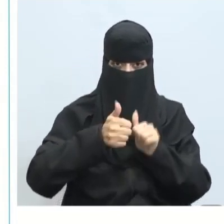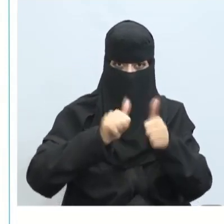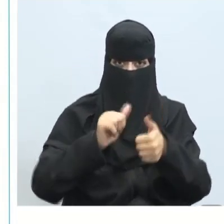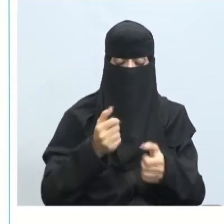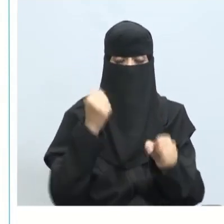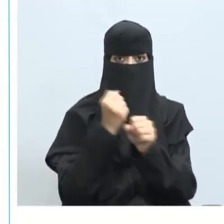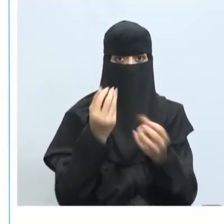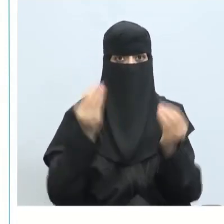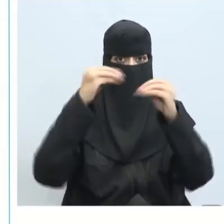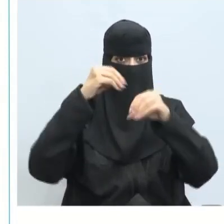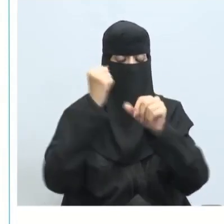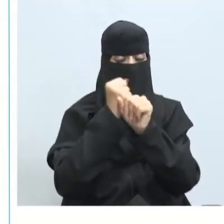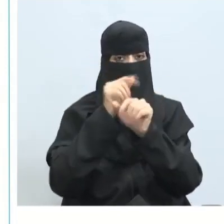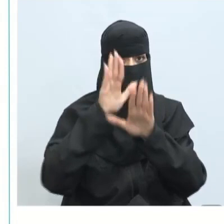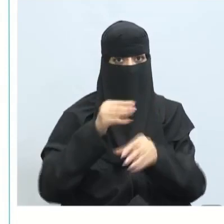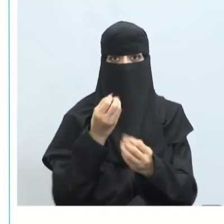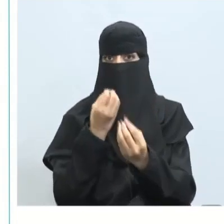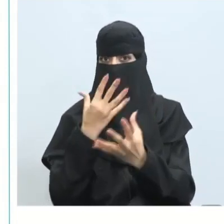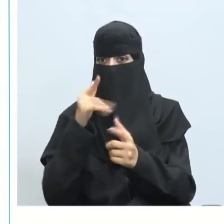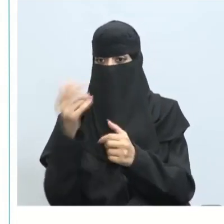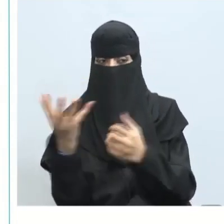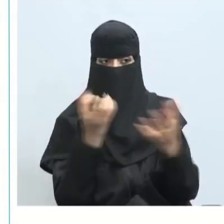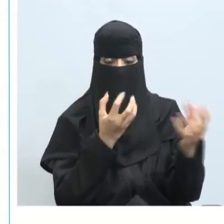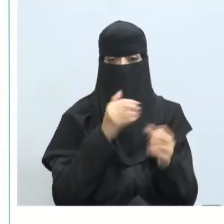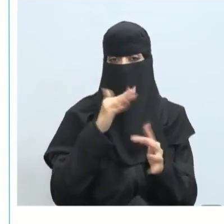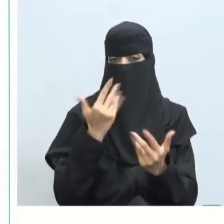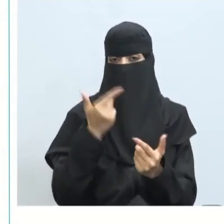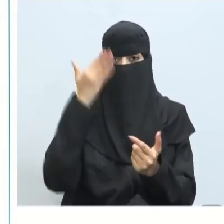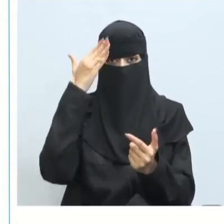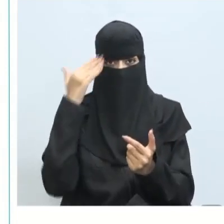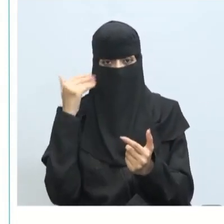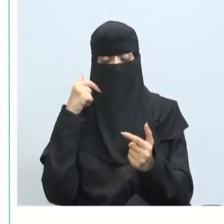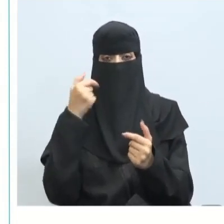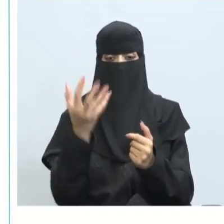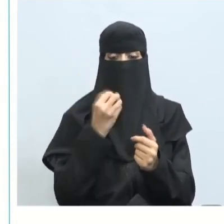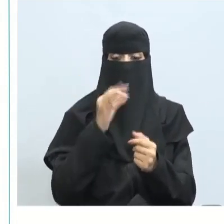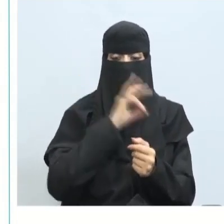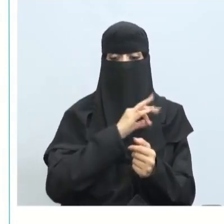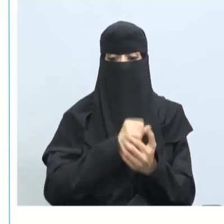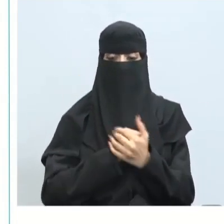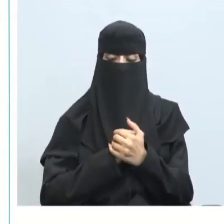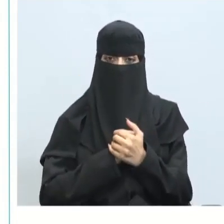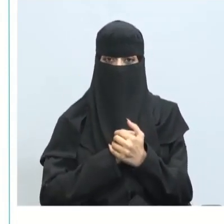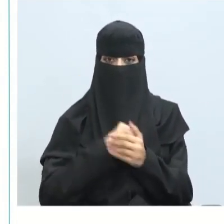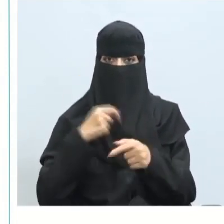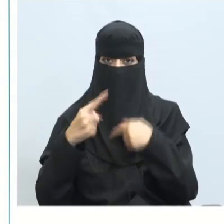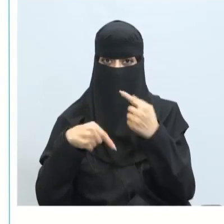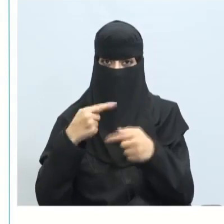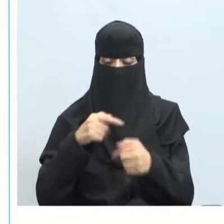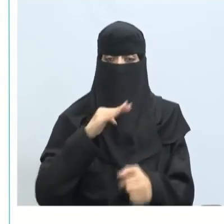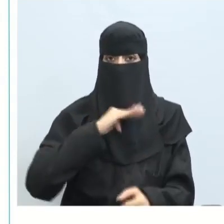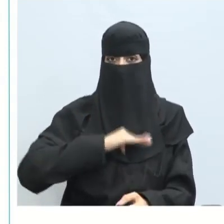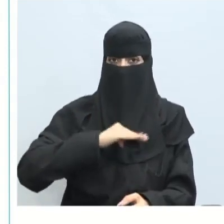يضاعف العمل ولكن هو إيجابي من حيث المكتسبات من حيث أيضا المعطيات دائما الضغط